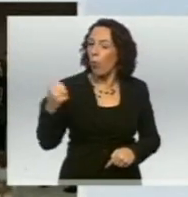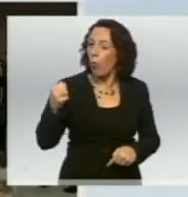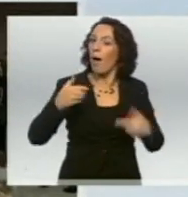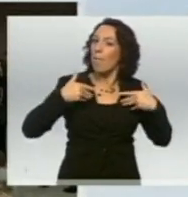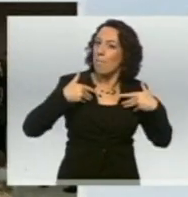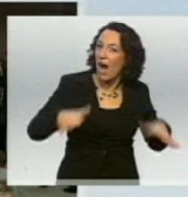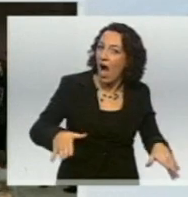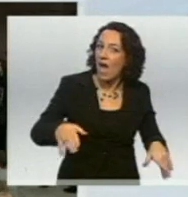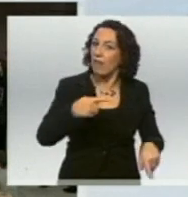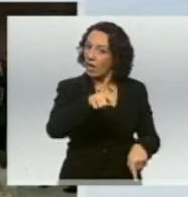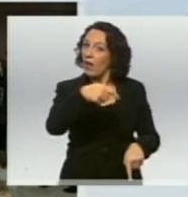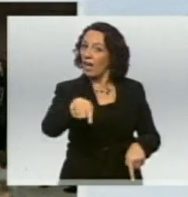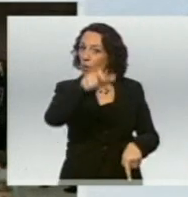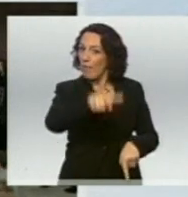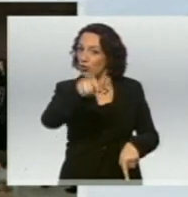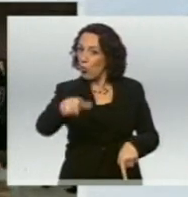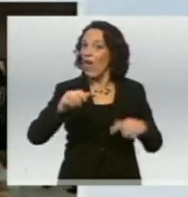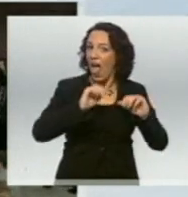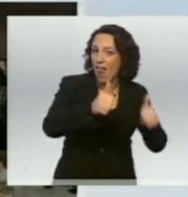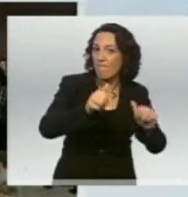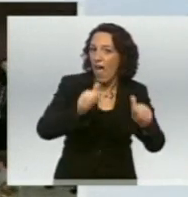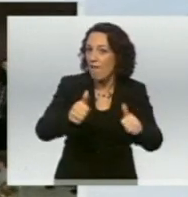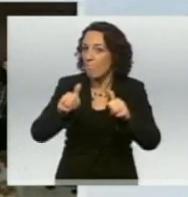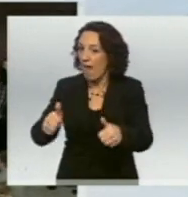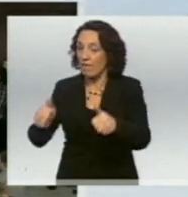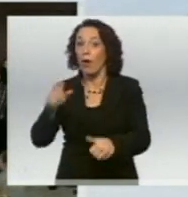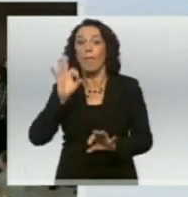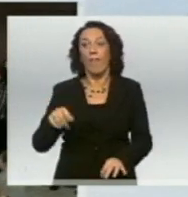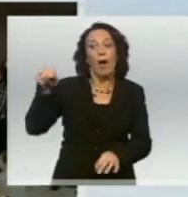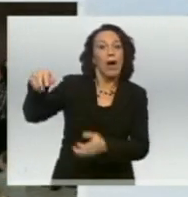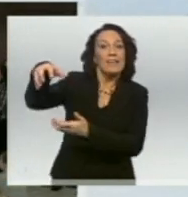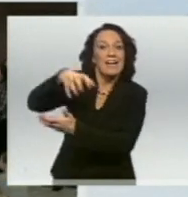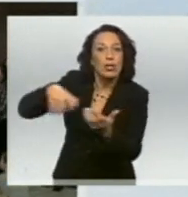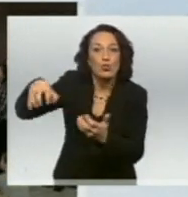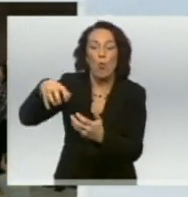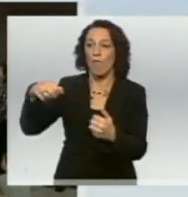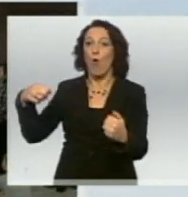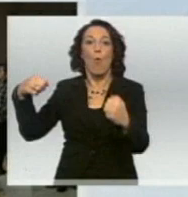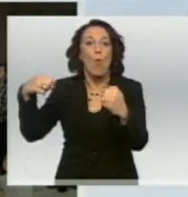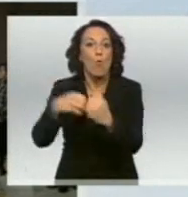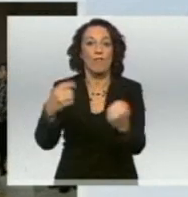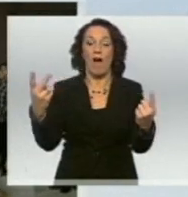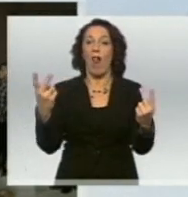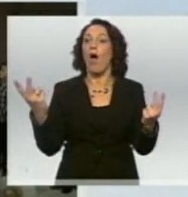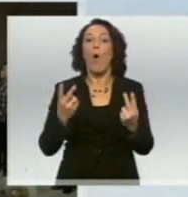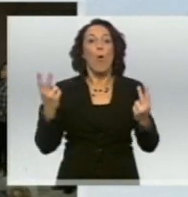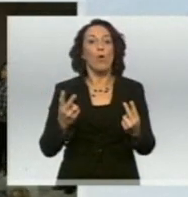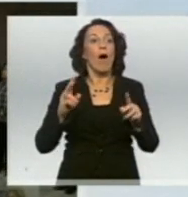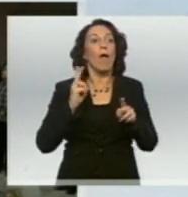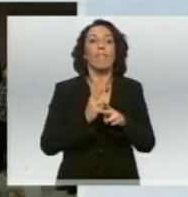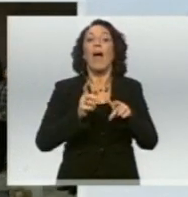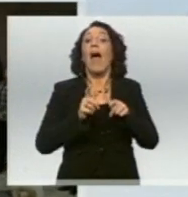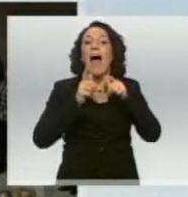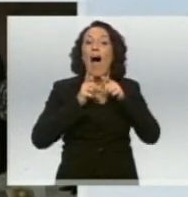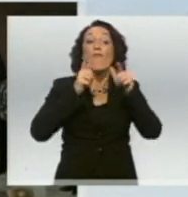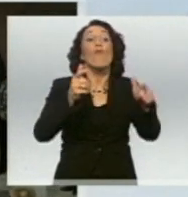helfen, so groß ist wie bei uns. Bei Katastrophen, Unglücksfällen und bei den regelmäßigen Aufrufen der